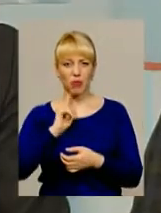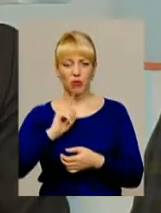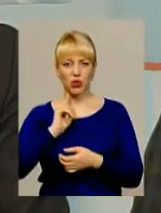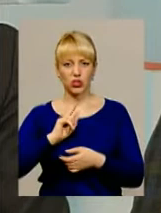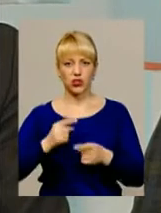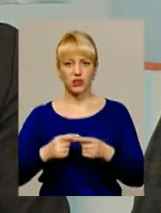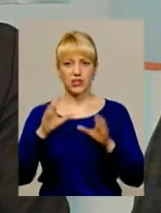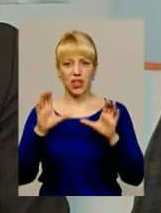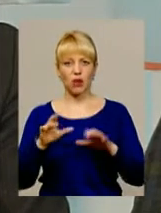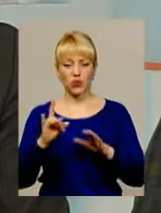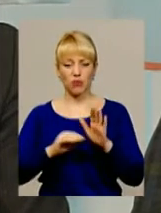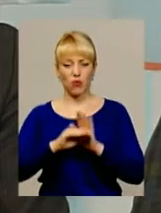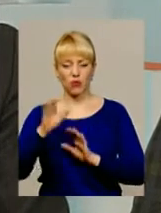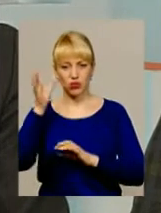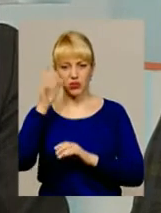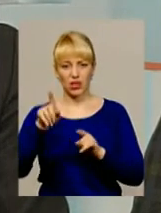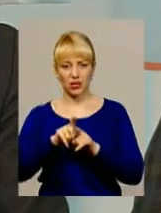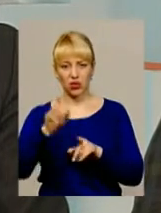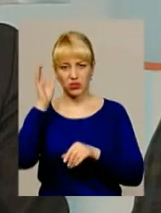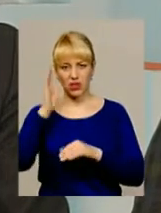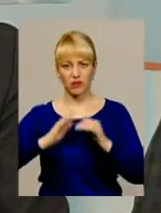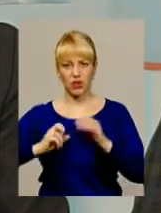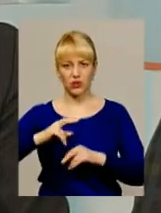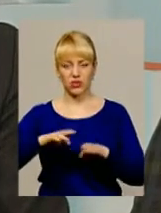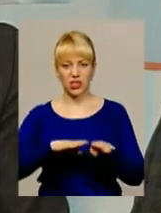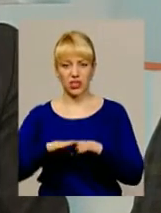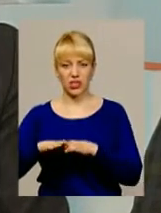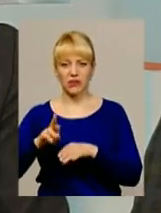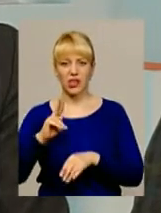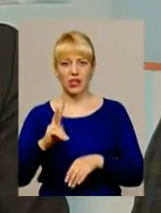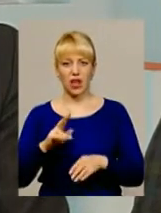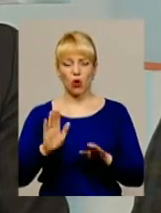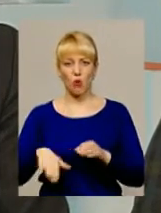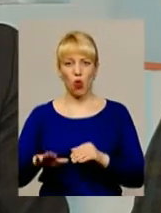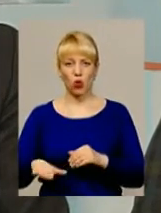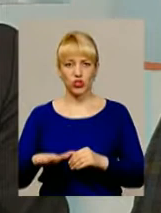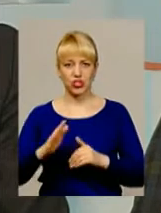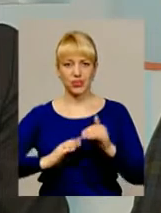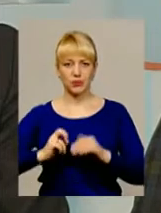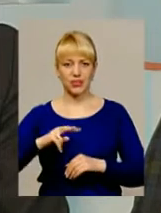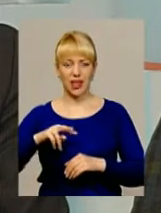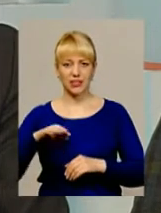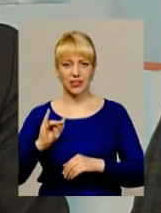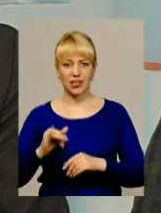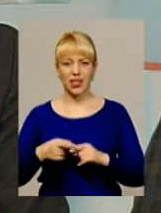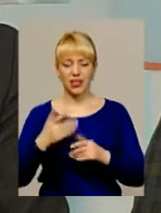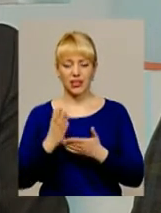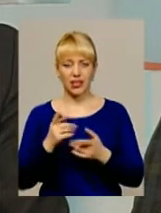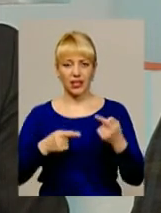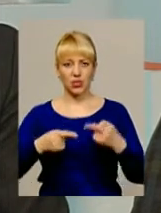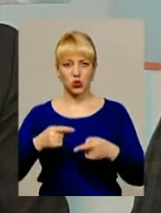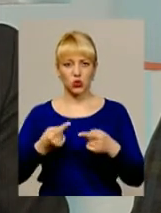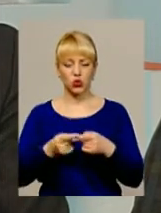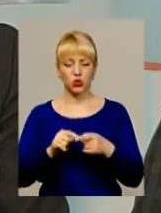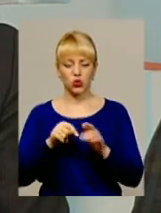в законі про вищу освіту такий освітньо-кваліфікаційний рівень, як молодші спеціалісти, і тут дискусії стосовно того,